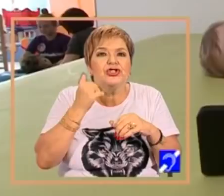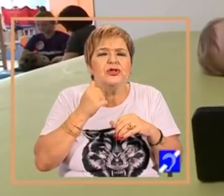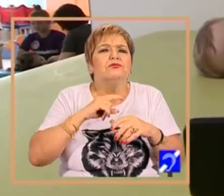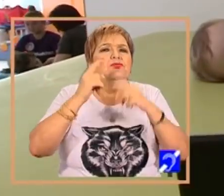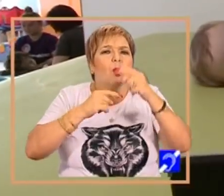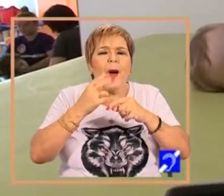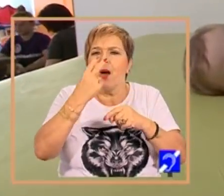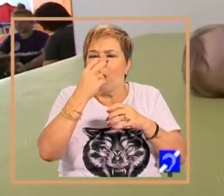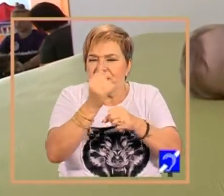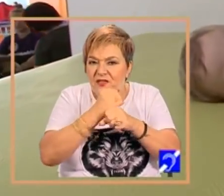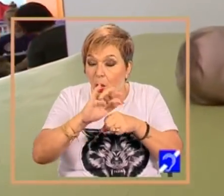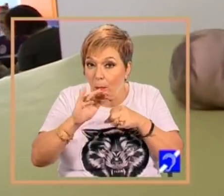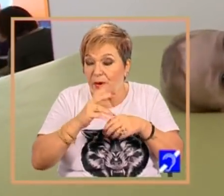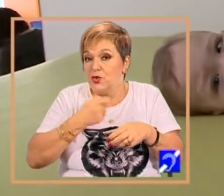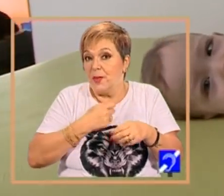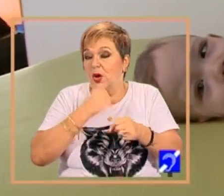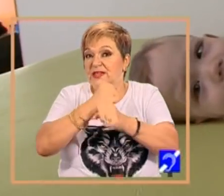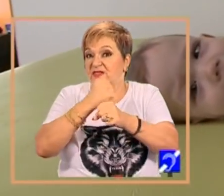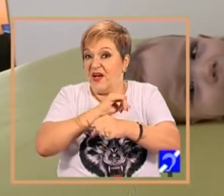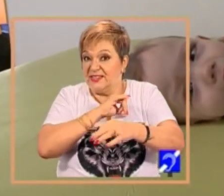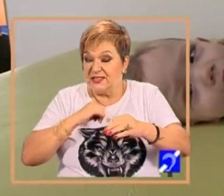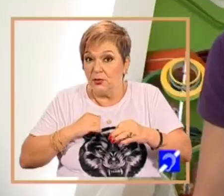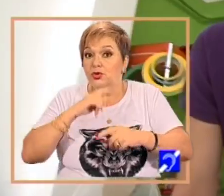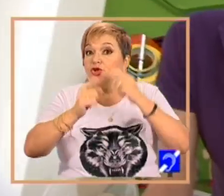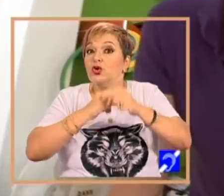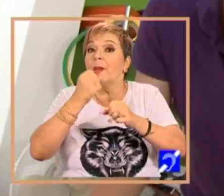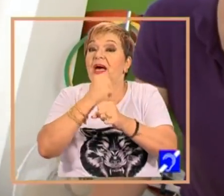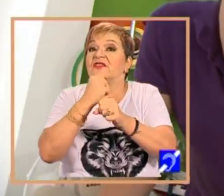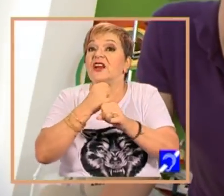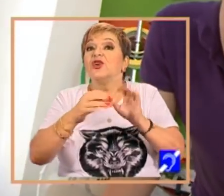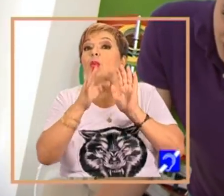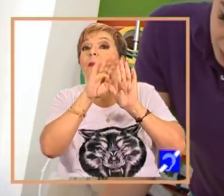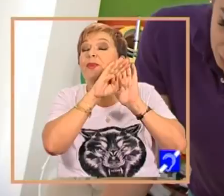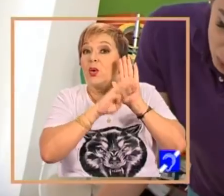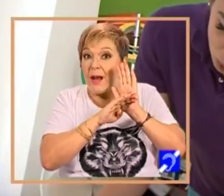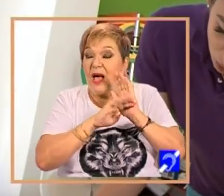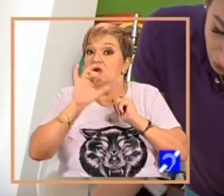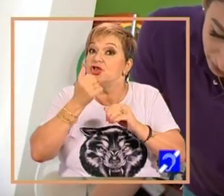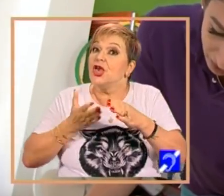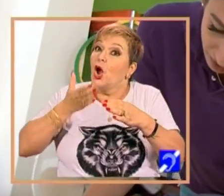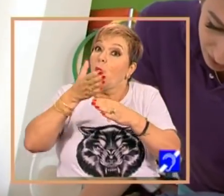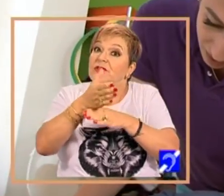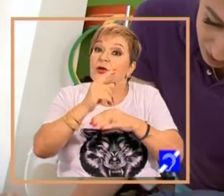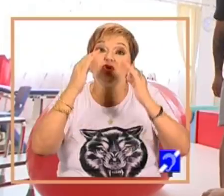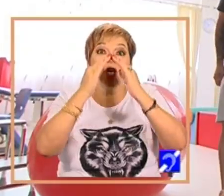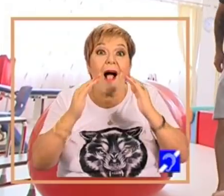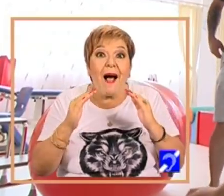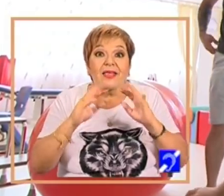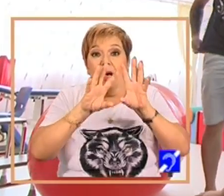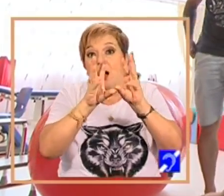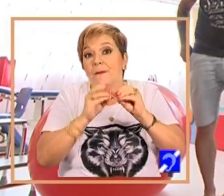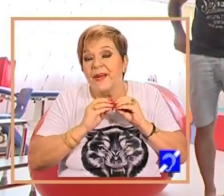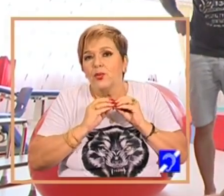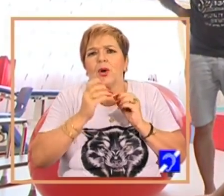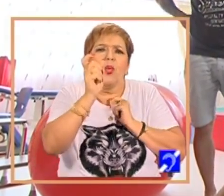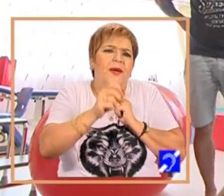programul terapeutic, care va fi continuat și acasă, de către părinte sau terapeutul cu care